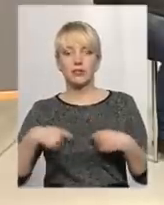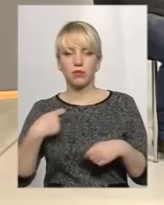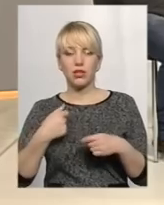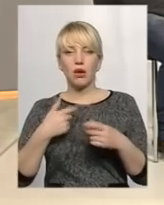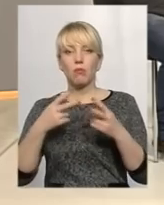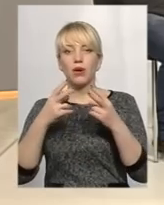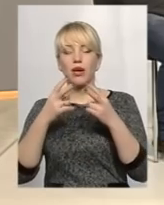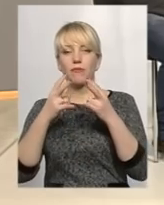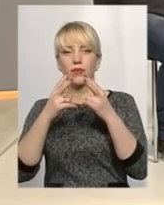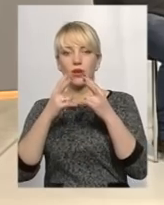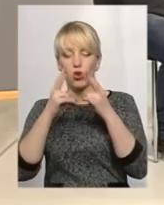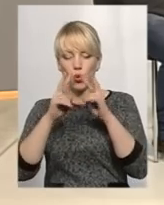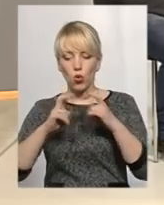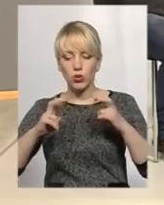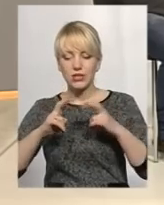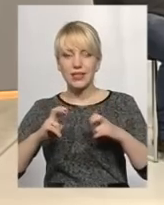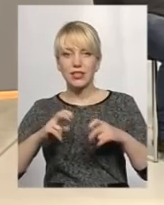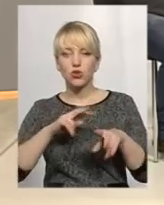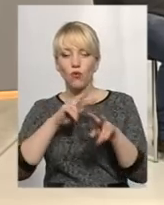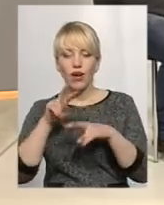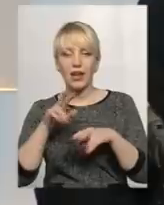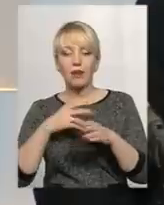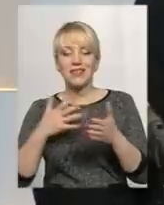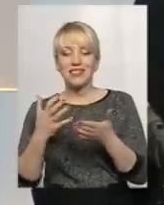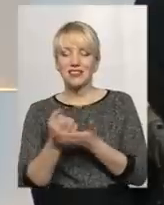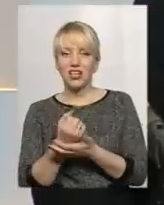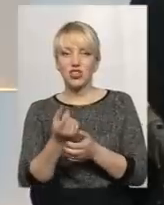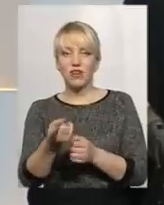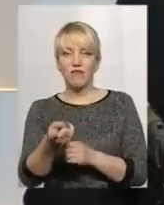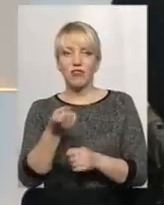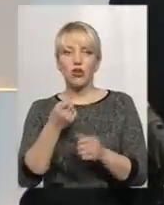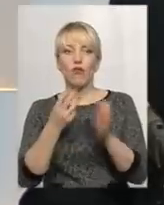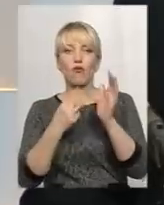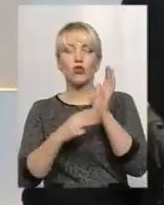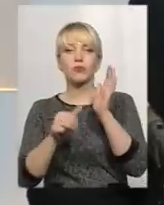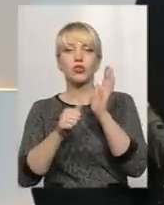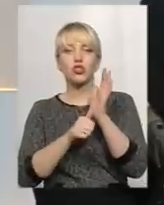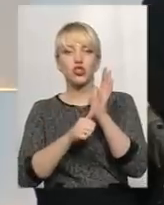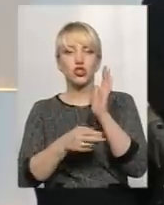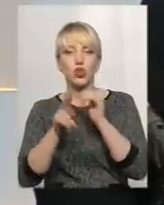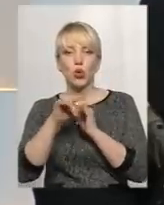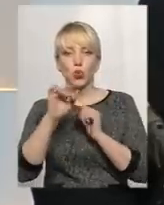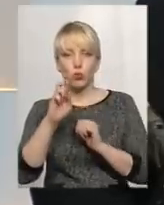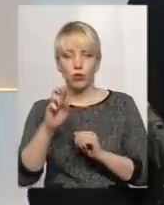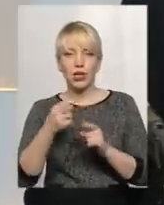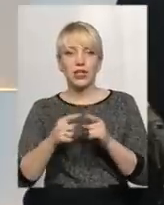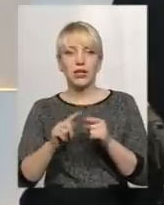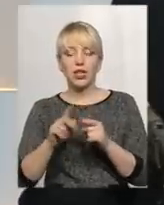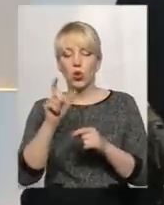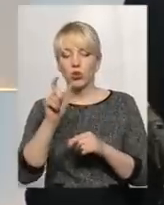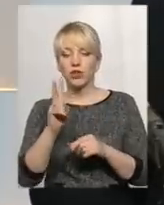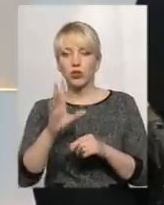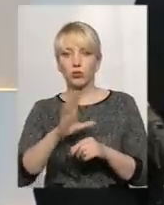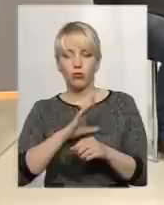розслідування вилучили, бо там було 86 дуба. Посадову особу, яка працювала, було